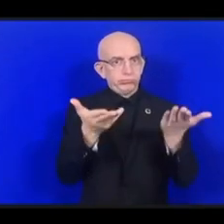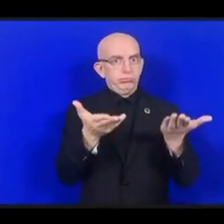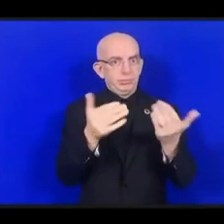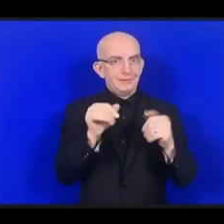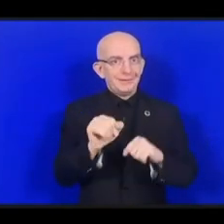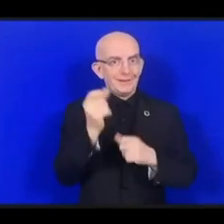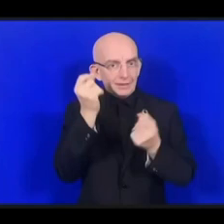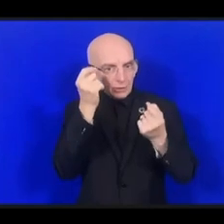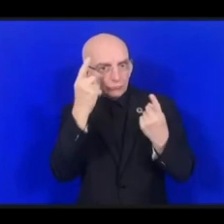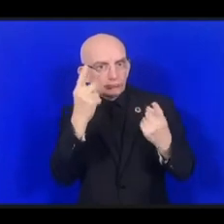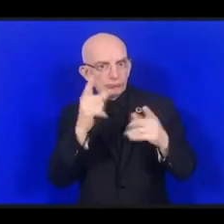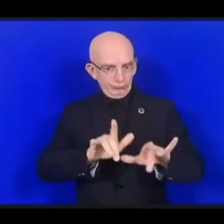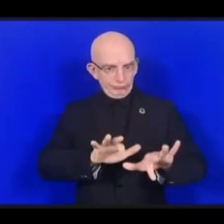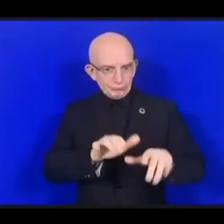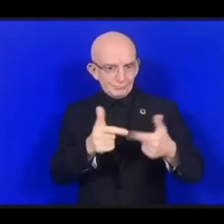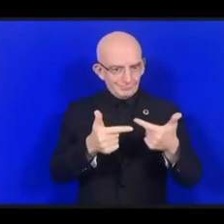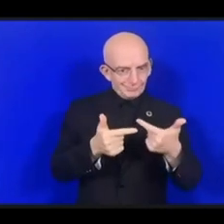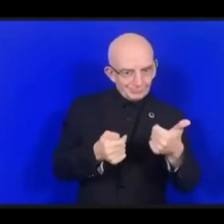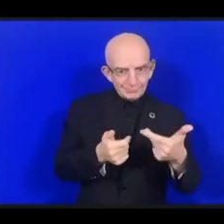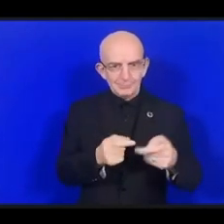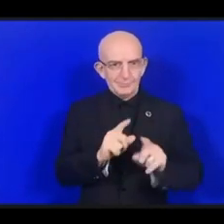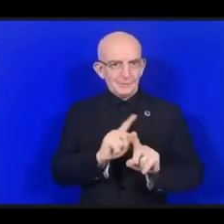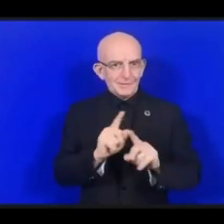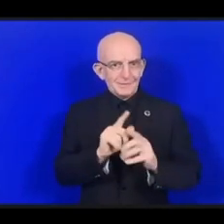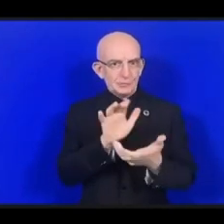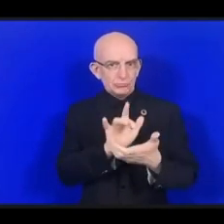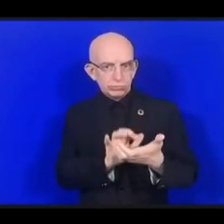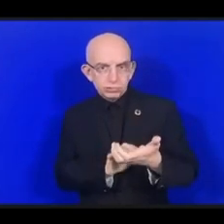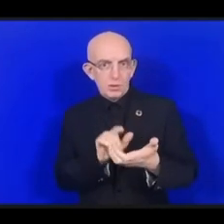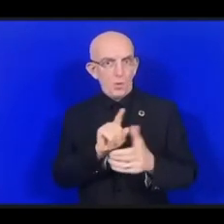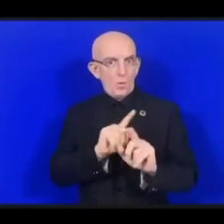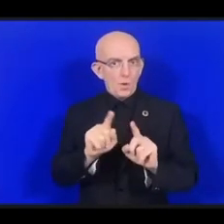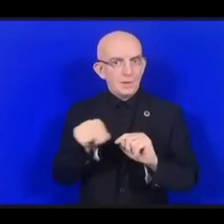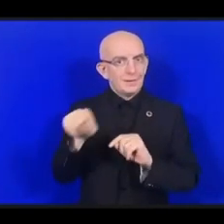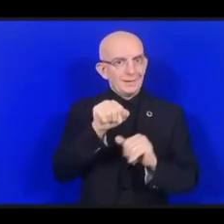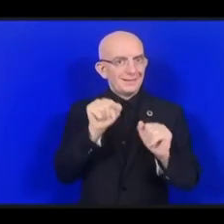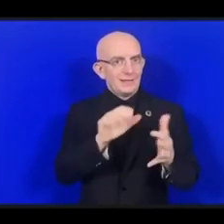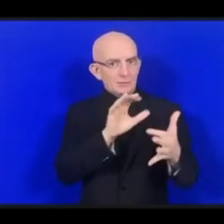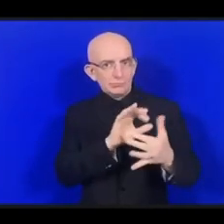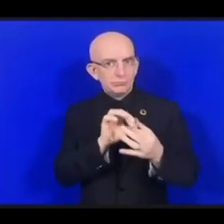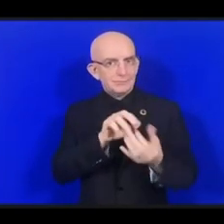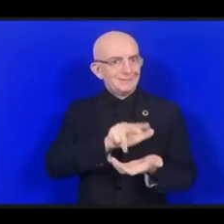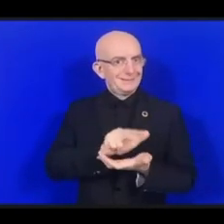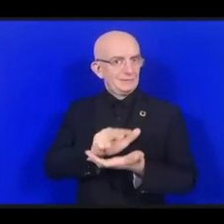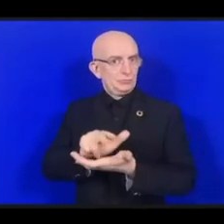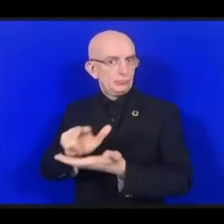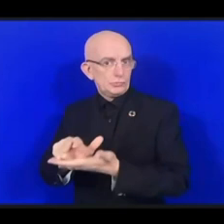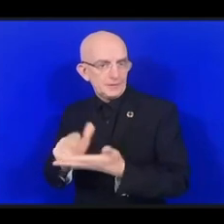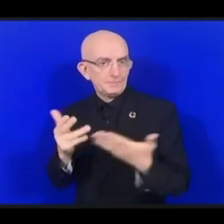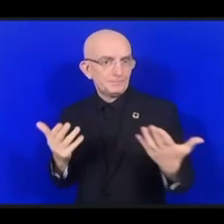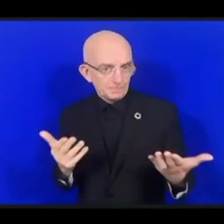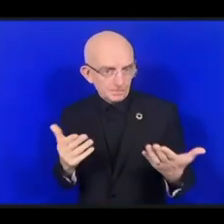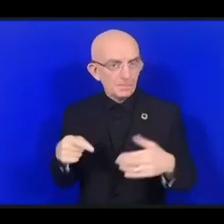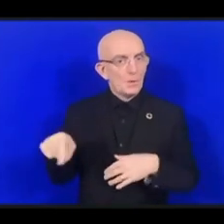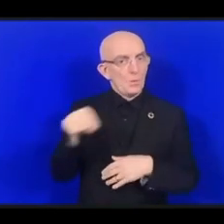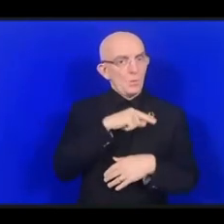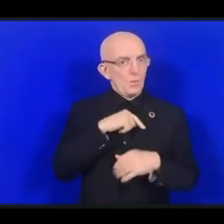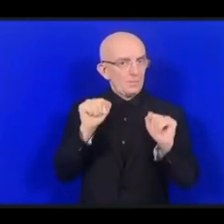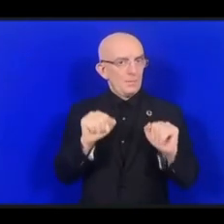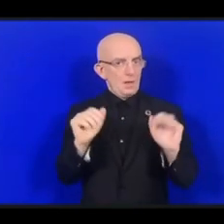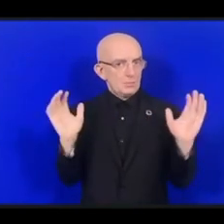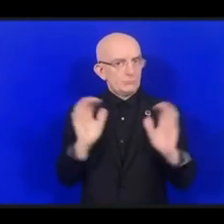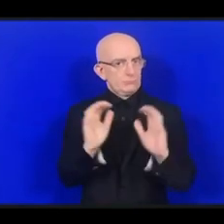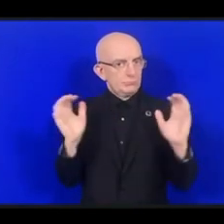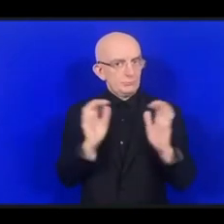принимает решение. Нам необходимы подобные мероприятия для того, чтобы заинтересованные стороны из различных областей могли